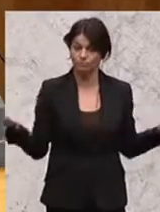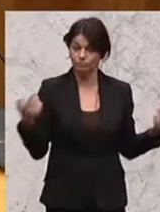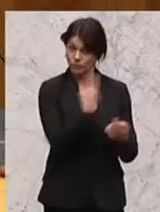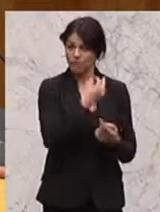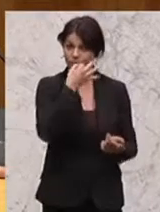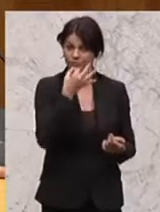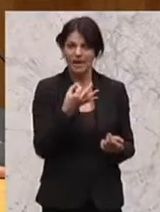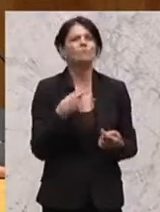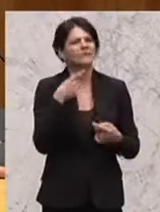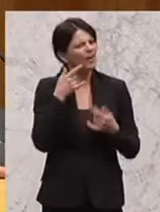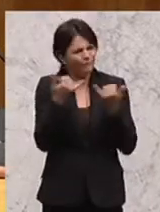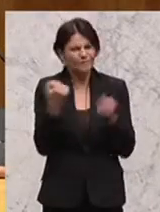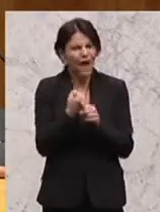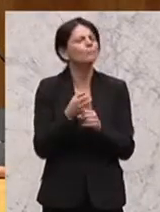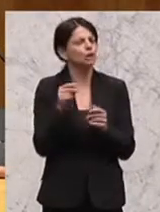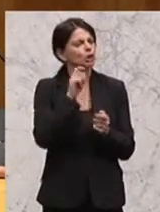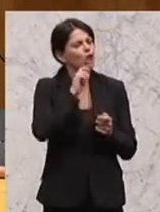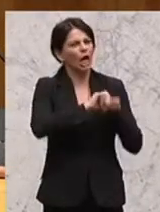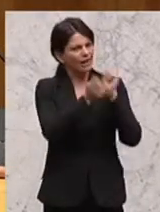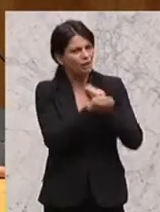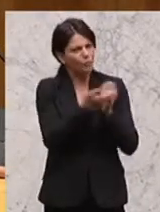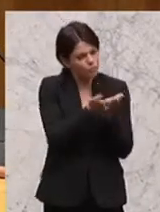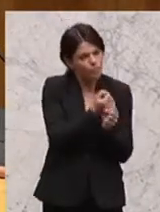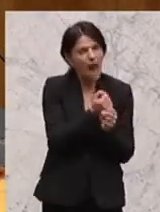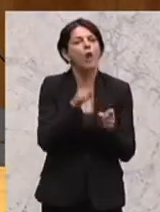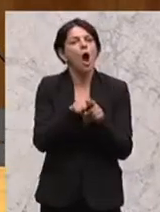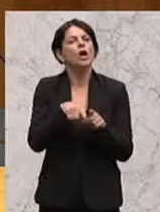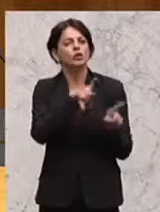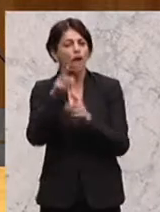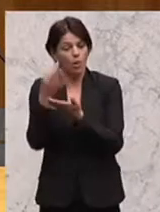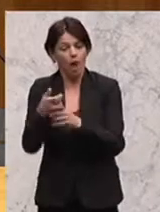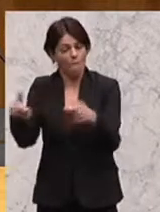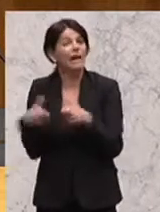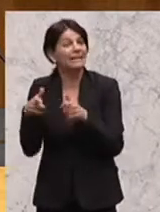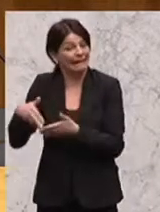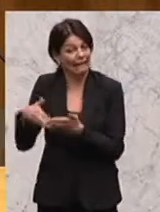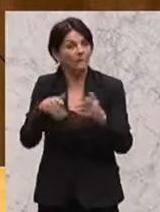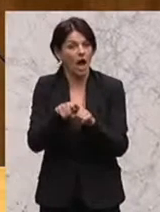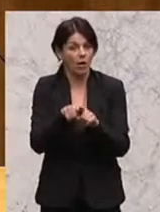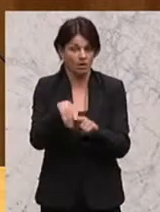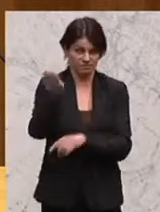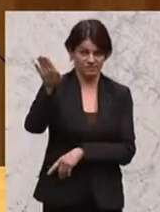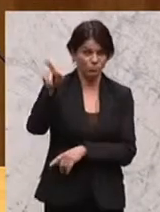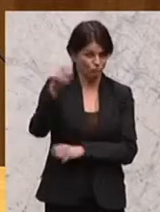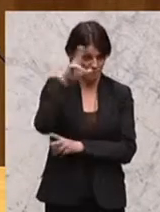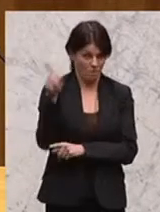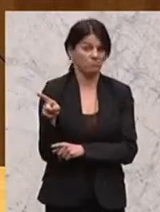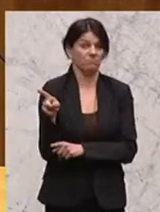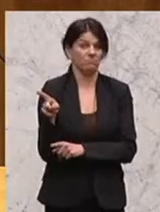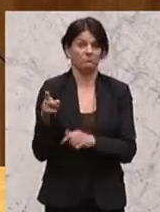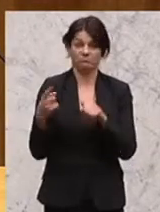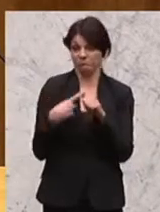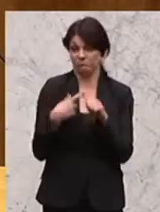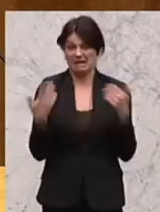Steuerreform forcieren und das soll das Standortpaket forcieren. Aber eines muss schon klar sein, sowohl eine